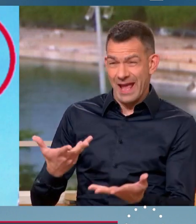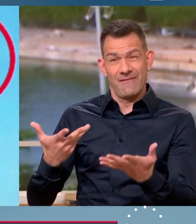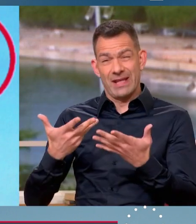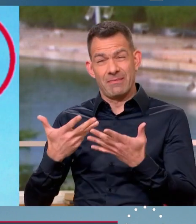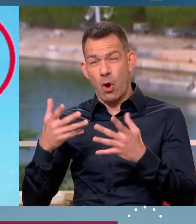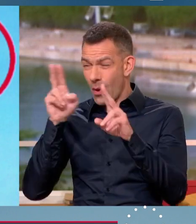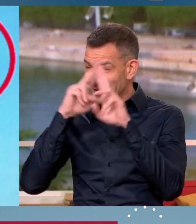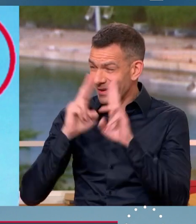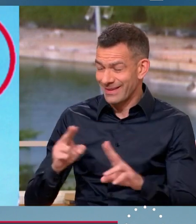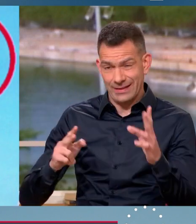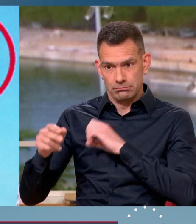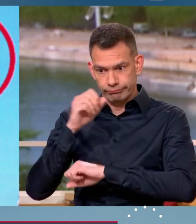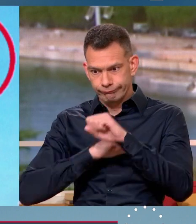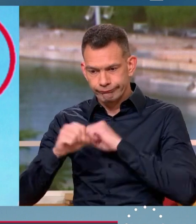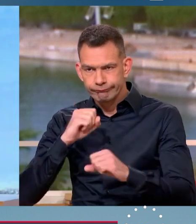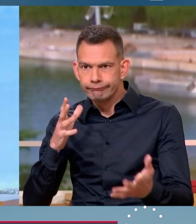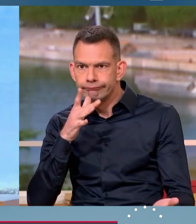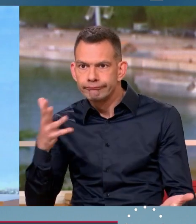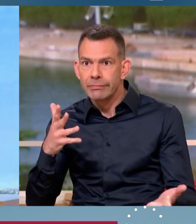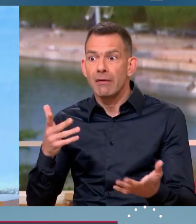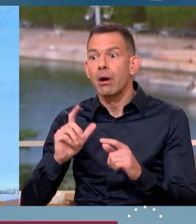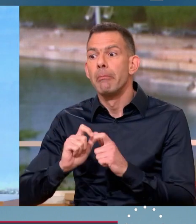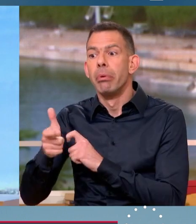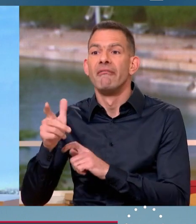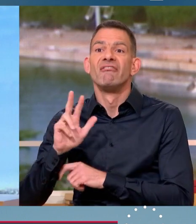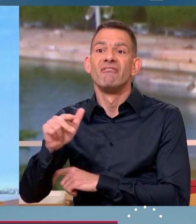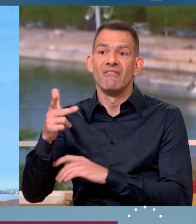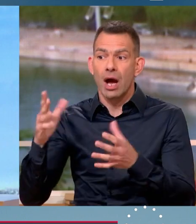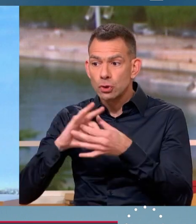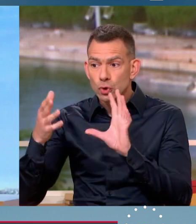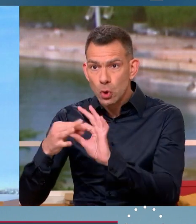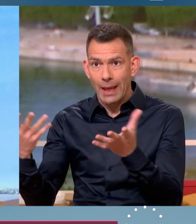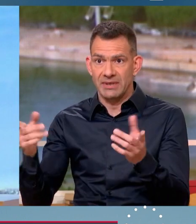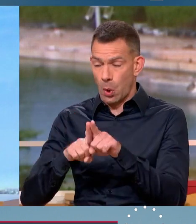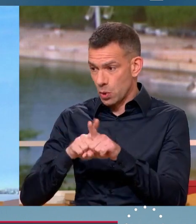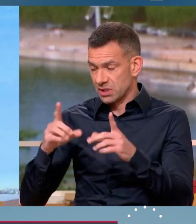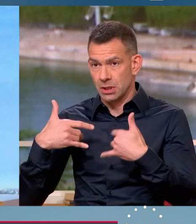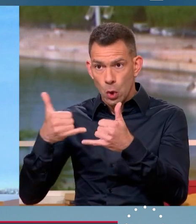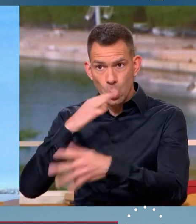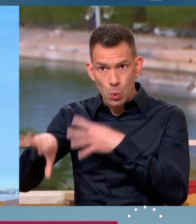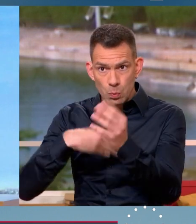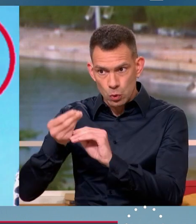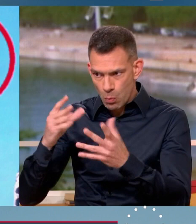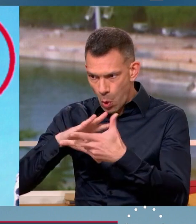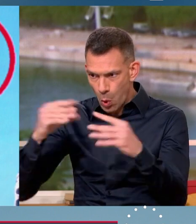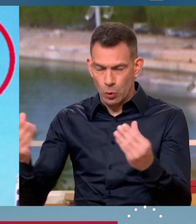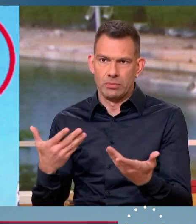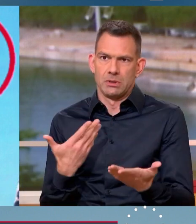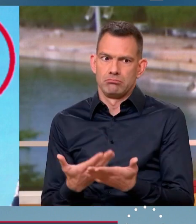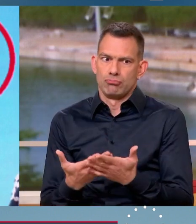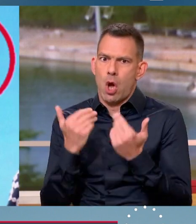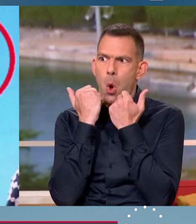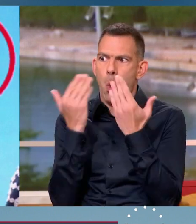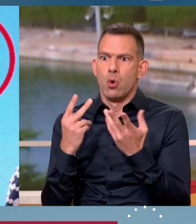rencontre internationale à la veille des Jeux Olympiques et de la Coupe du monde de rugby, c'est une humiliation. Devant des centaines de millions de